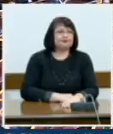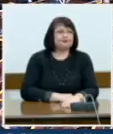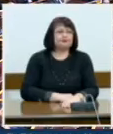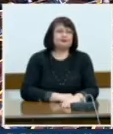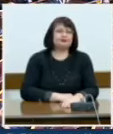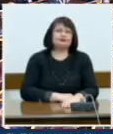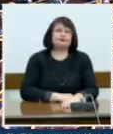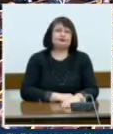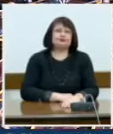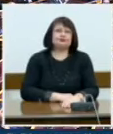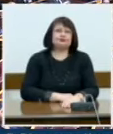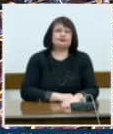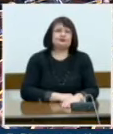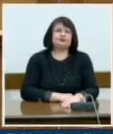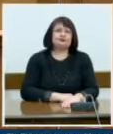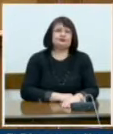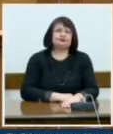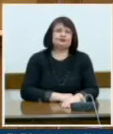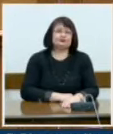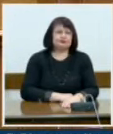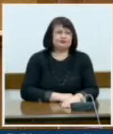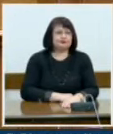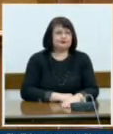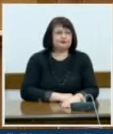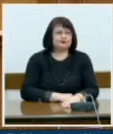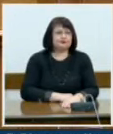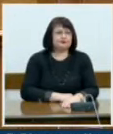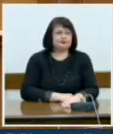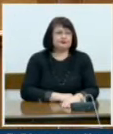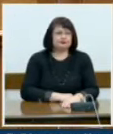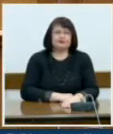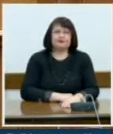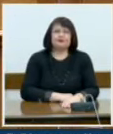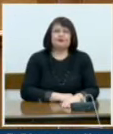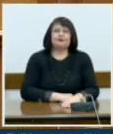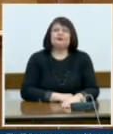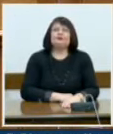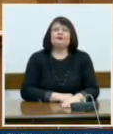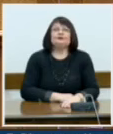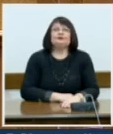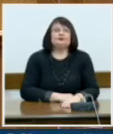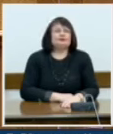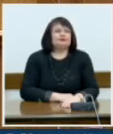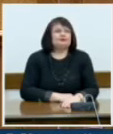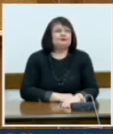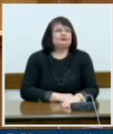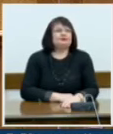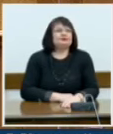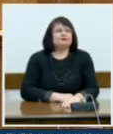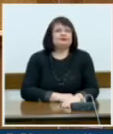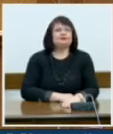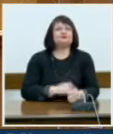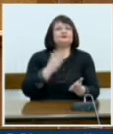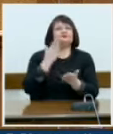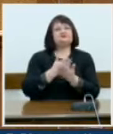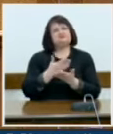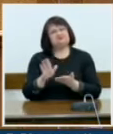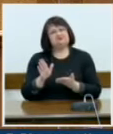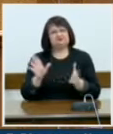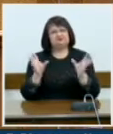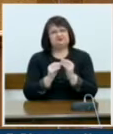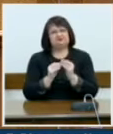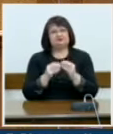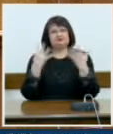Ένα μέσο ποσό, ύψους περίπου 900